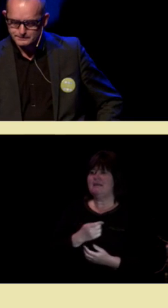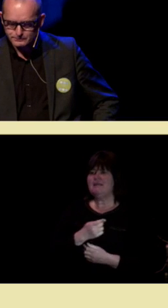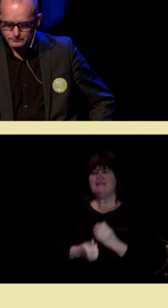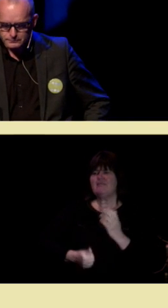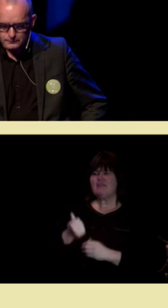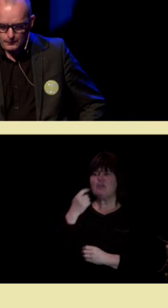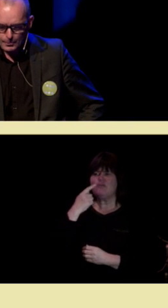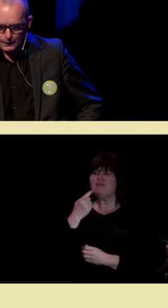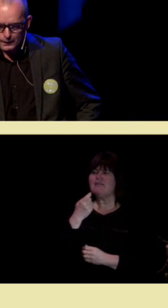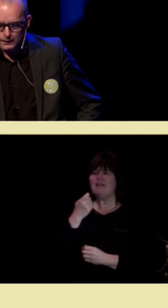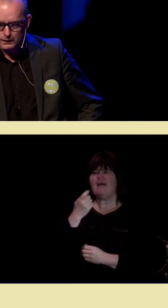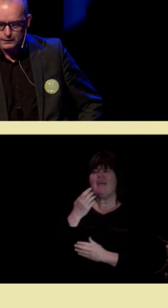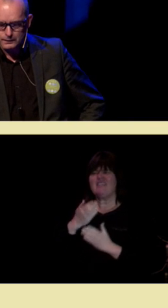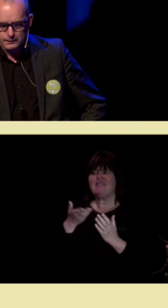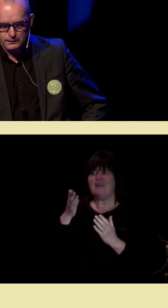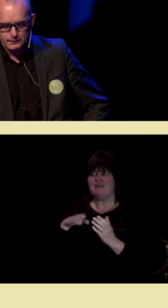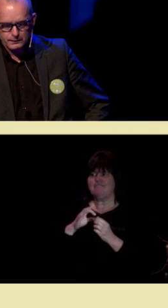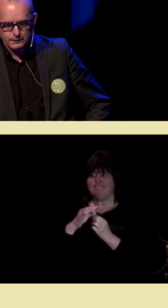om hjernen.